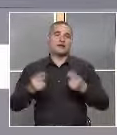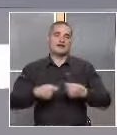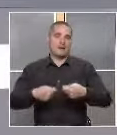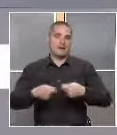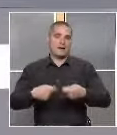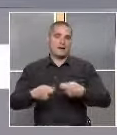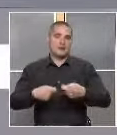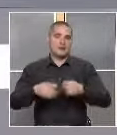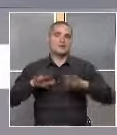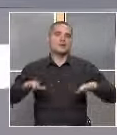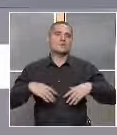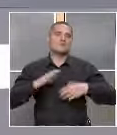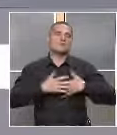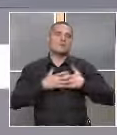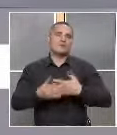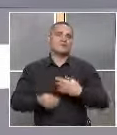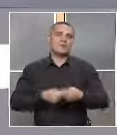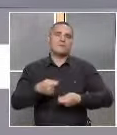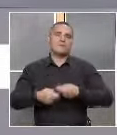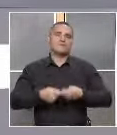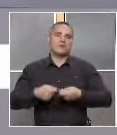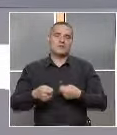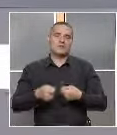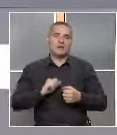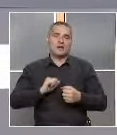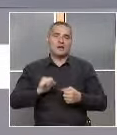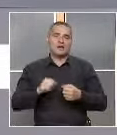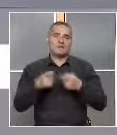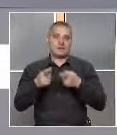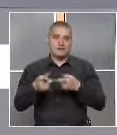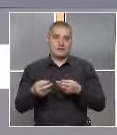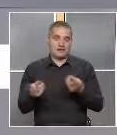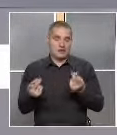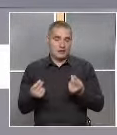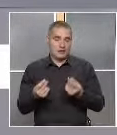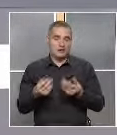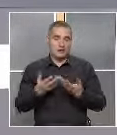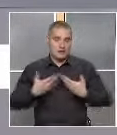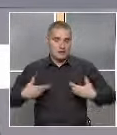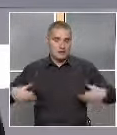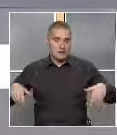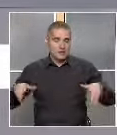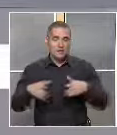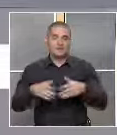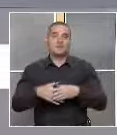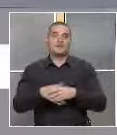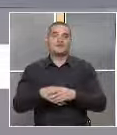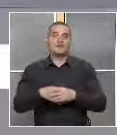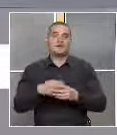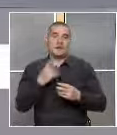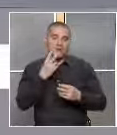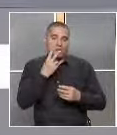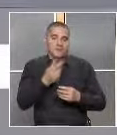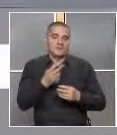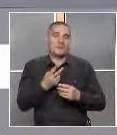магазин. Децата много обичат да пазаруват и всъщност в тази игра ние се